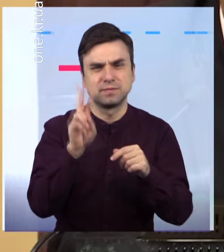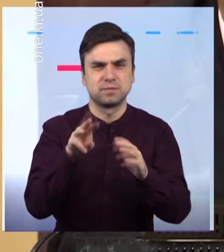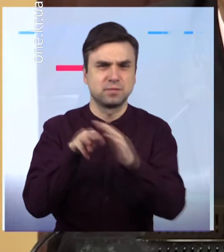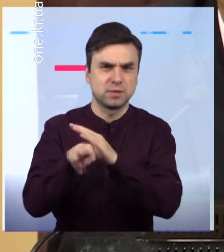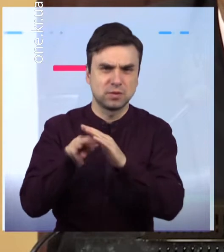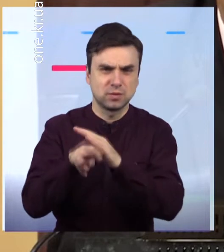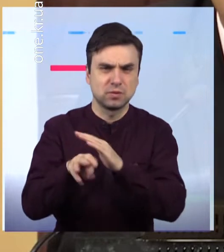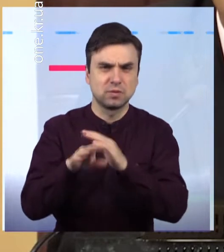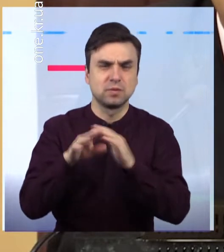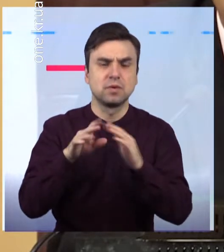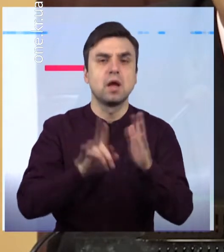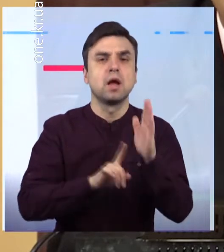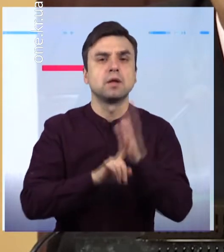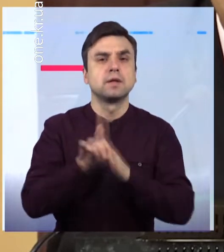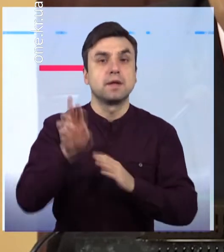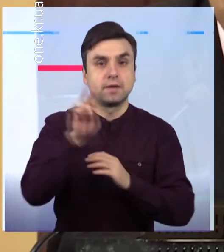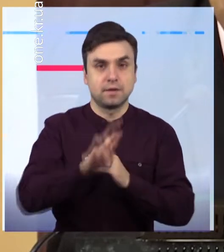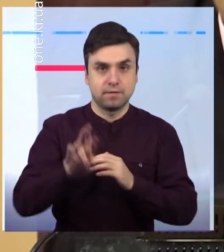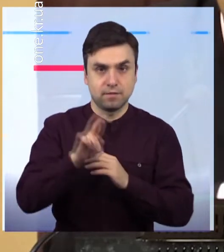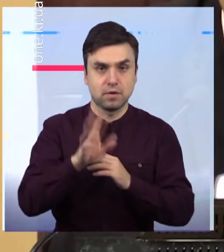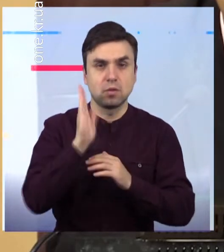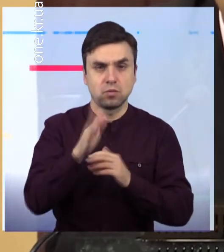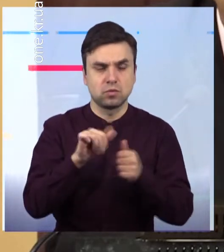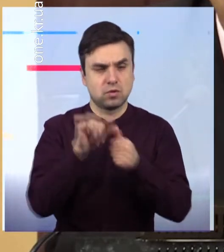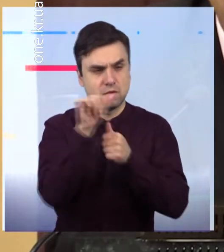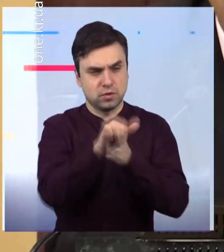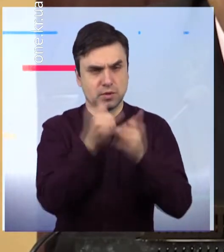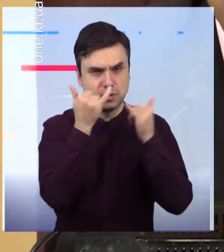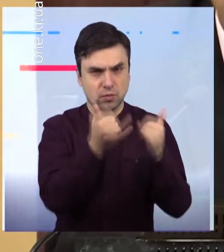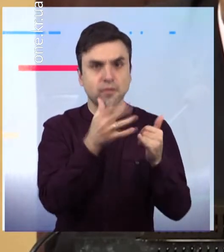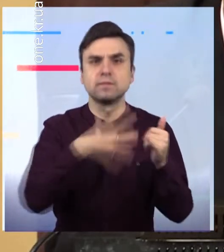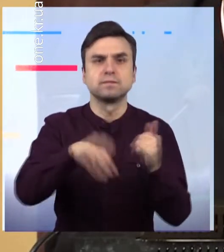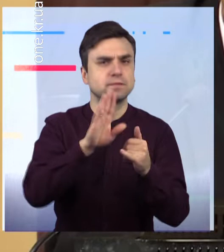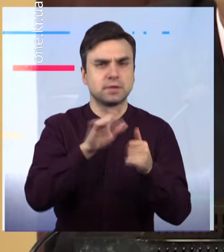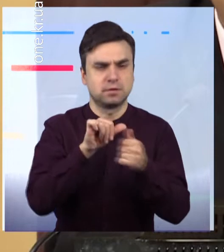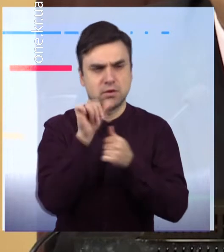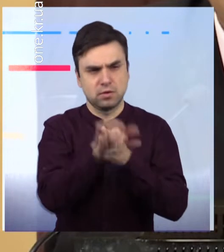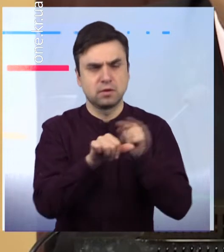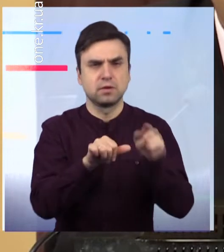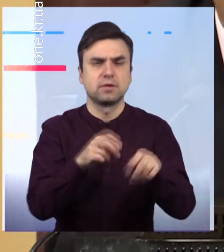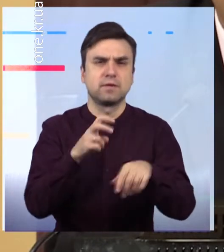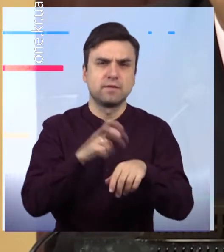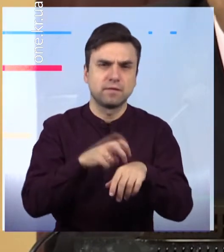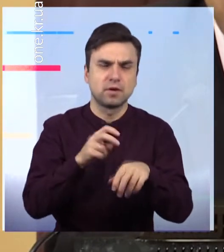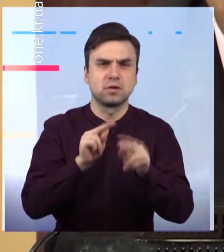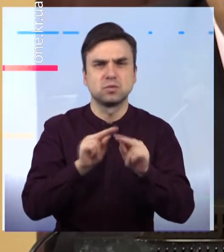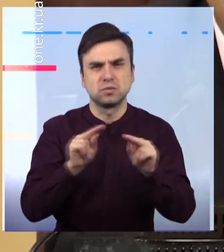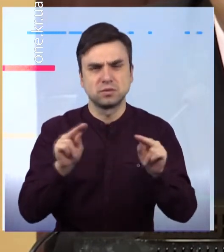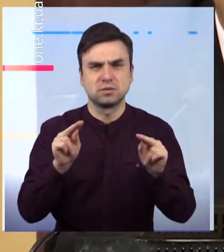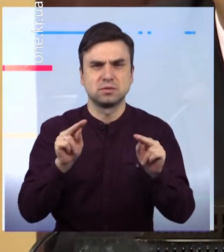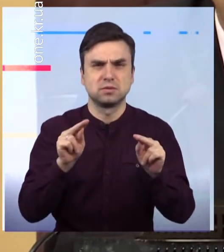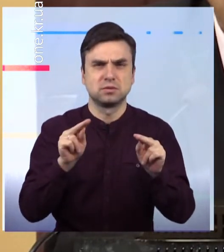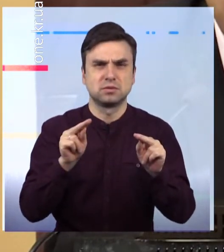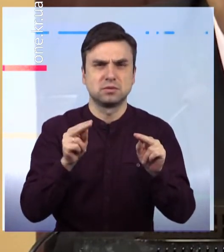що є в нашій повноважній безректовні процедури А це складає більше 35 тисяч